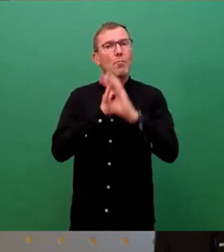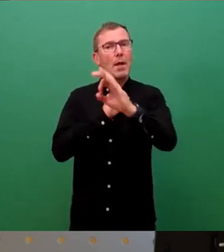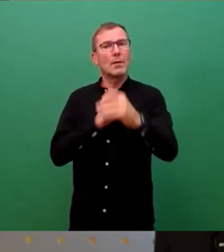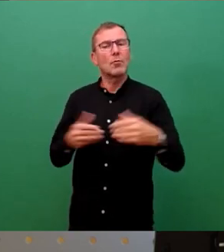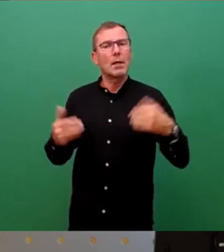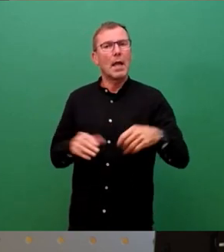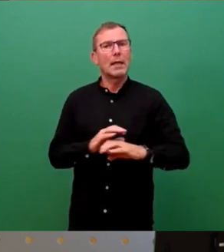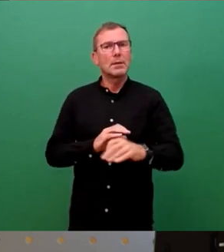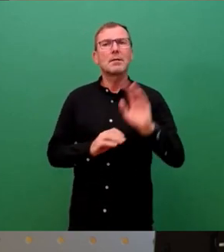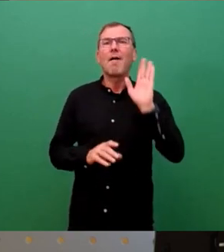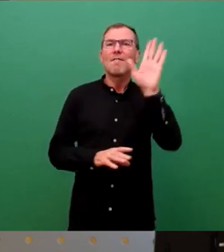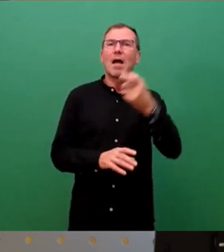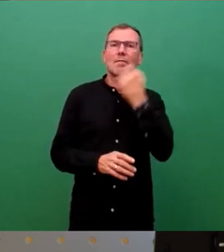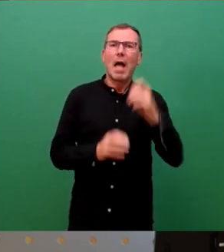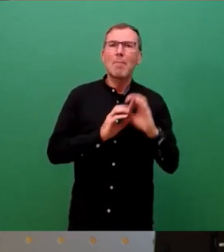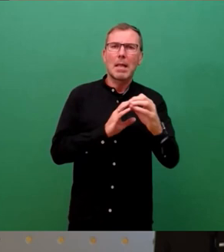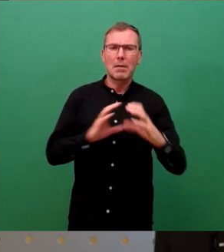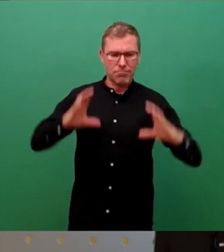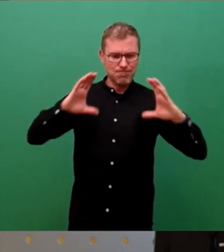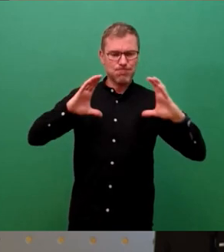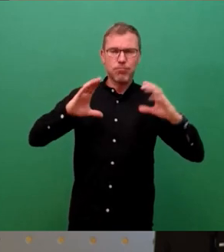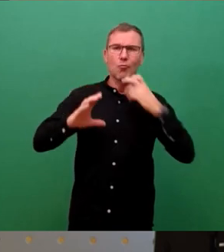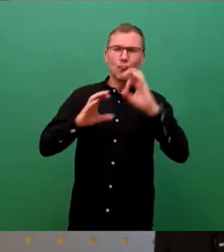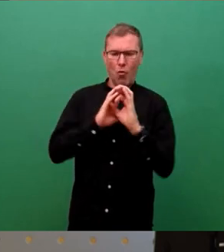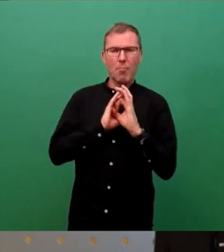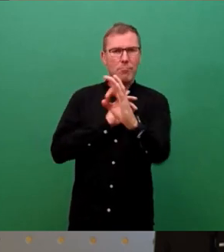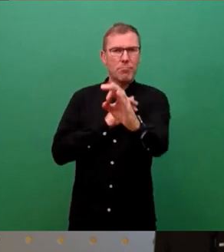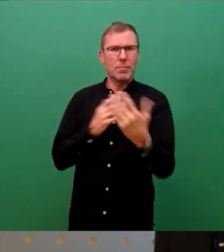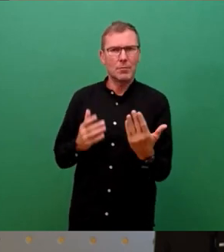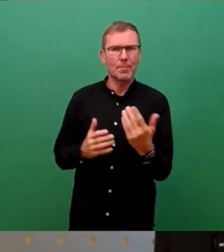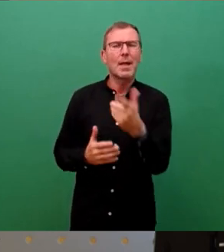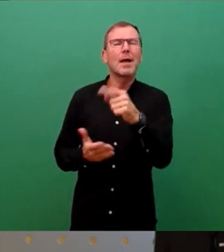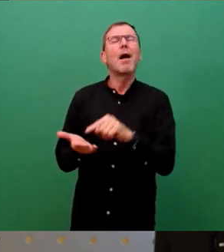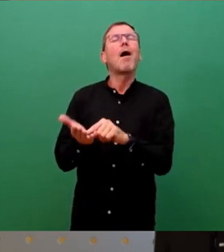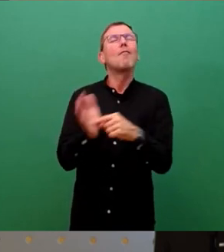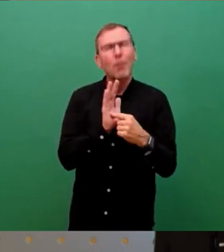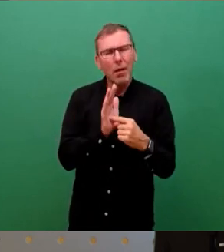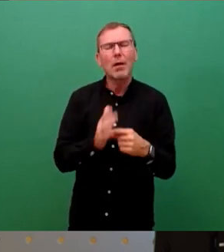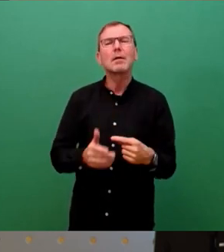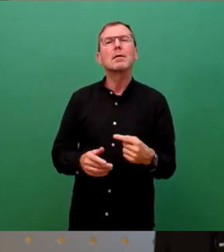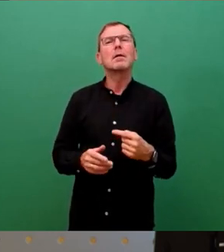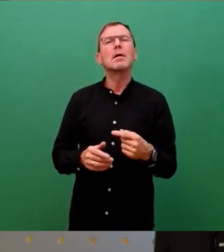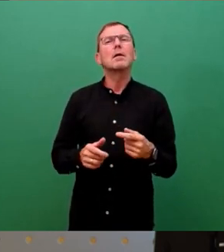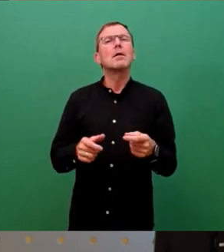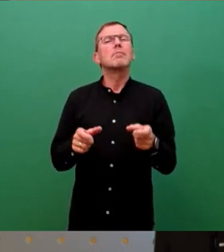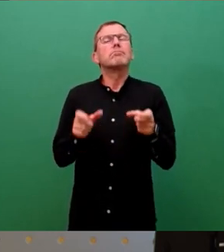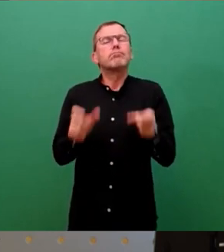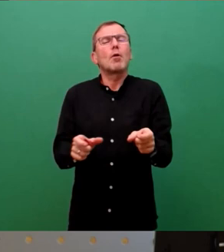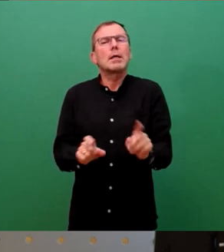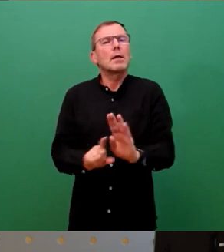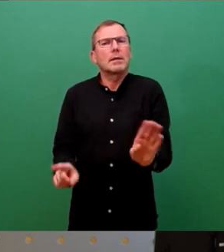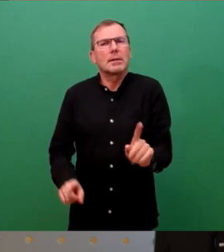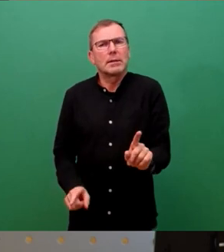als eine Fernwärmeleitung. Insofern hier auch im Prinzip, wir werden die Vorlage nicht aufhalten, wir werden jetzt die Diskussion den Sack hier nicht aufmachen, aber wir werden auf dieses